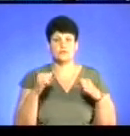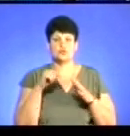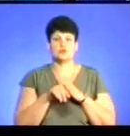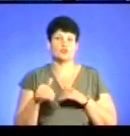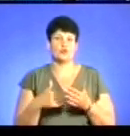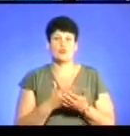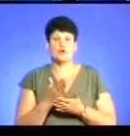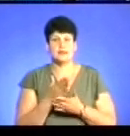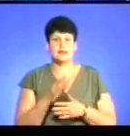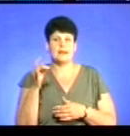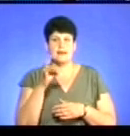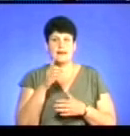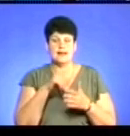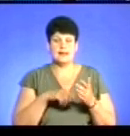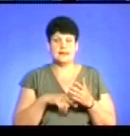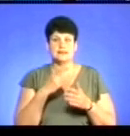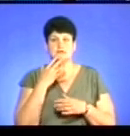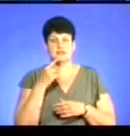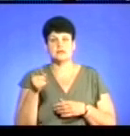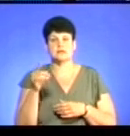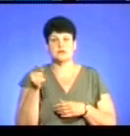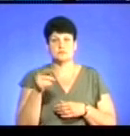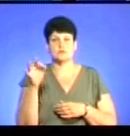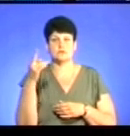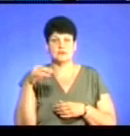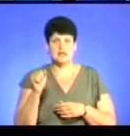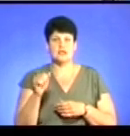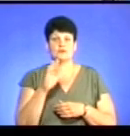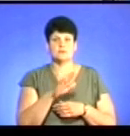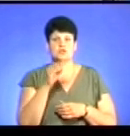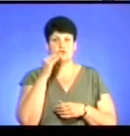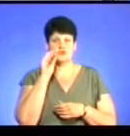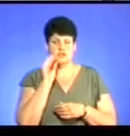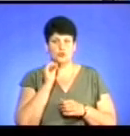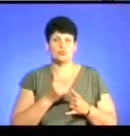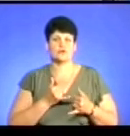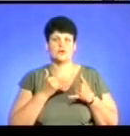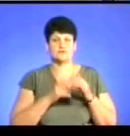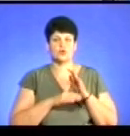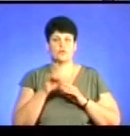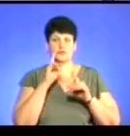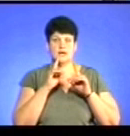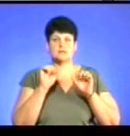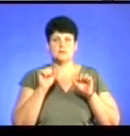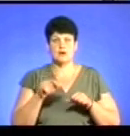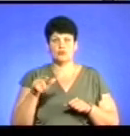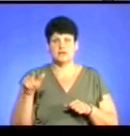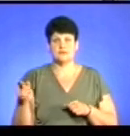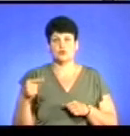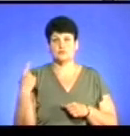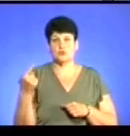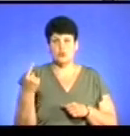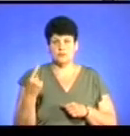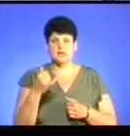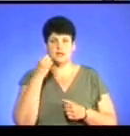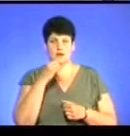політики, релігії та національностей Тернопільської облдержадміністрації та Володимир Шевченко, уповноважений Верховної Ради з правилюдини в Тернопільській області.